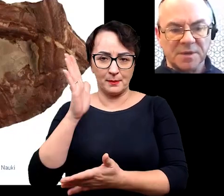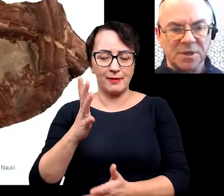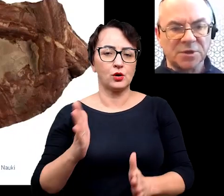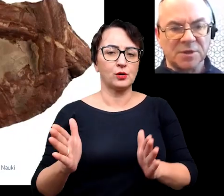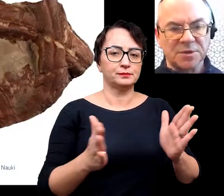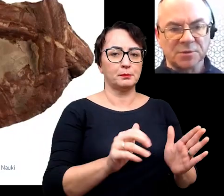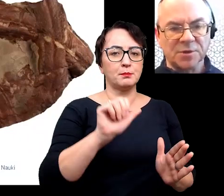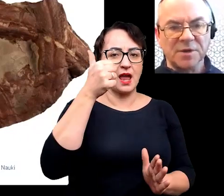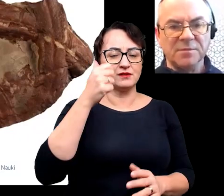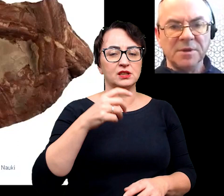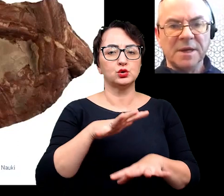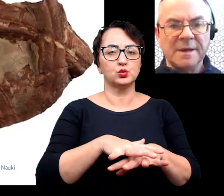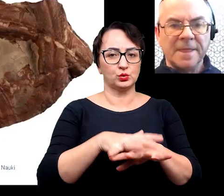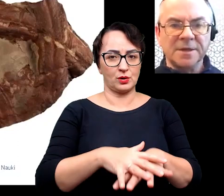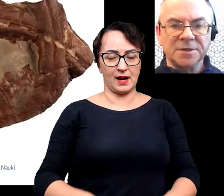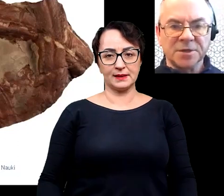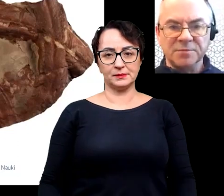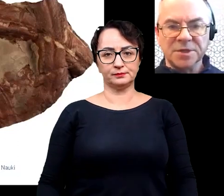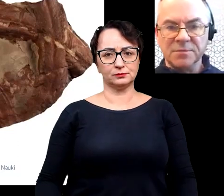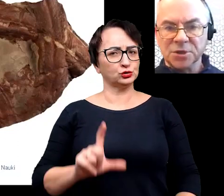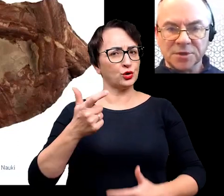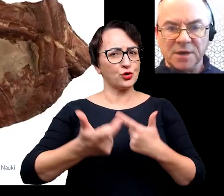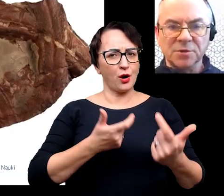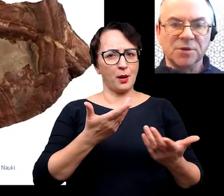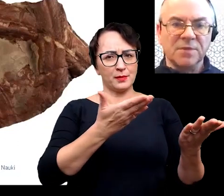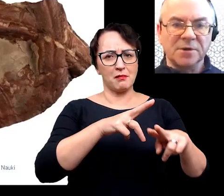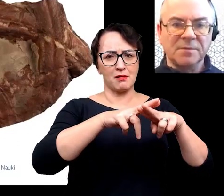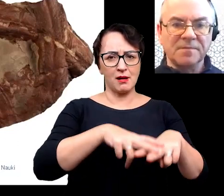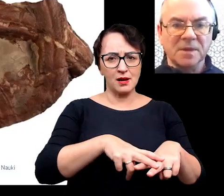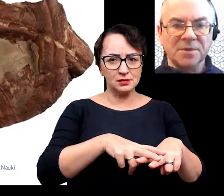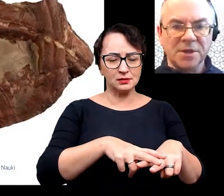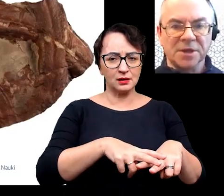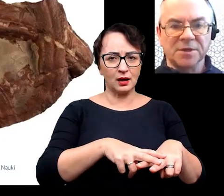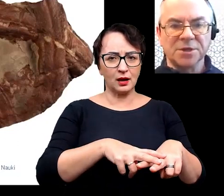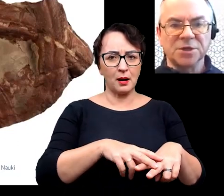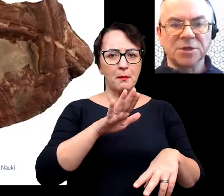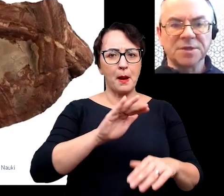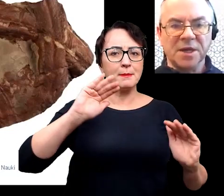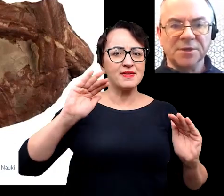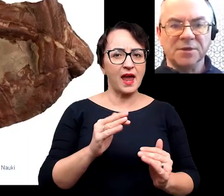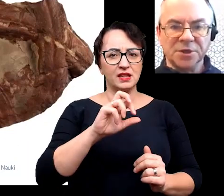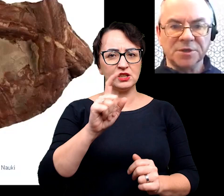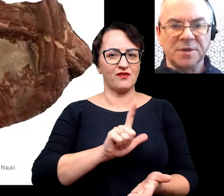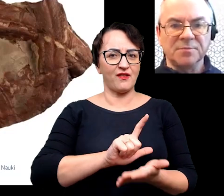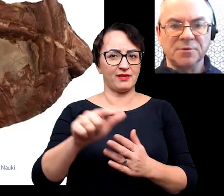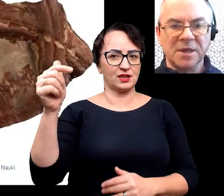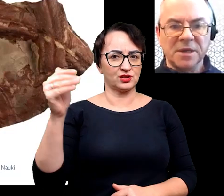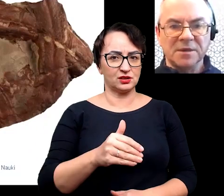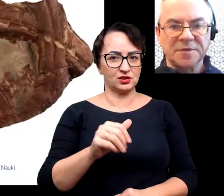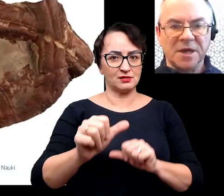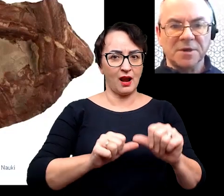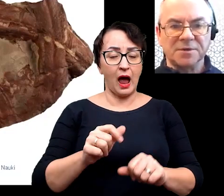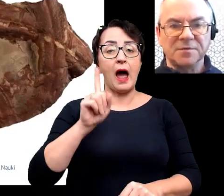zajmiemy się skamieniałościami strukturalnymi, no ale co zrobić z tymi szczątkami, które mają mniej jak 12 tysięcy lat, a one też